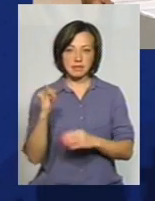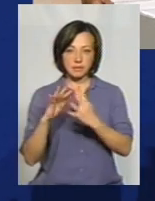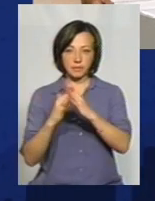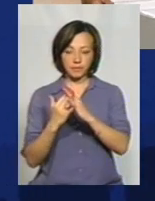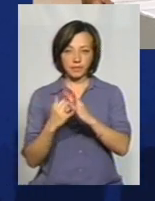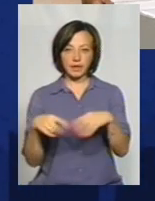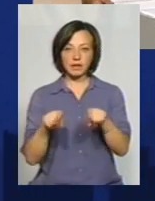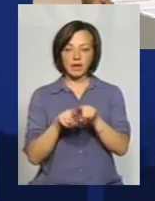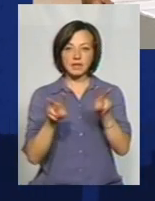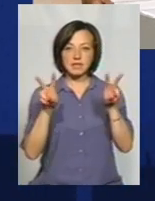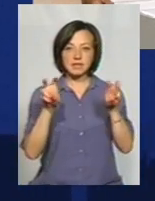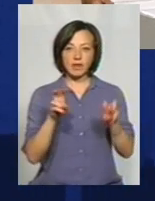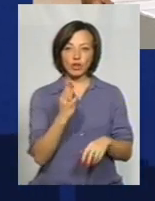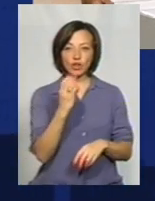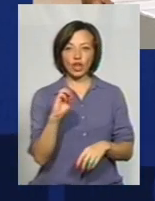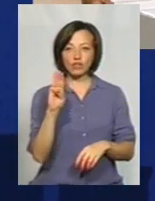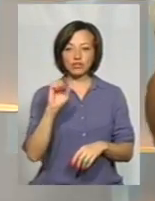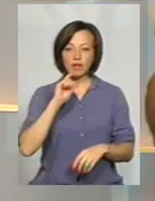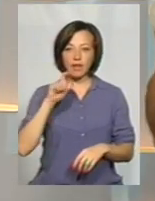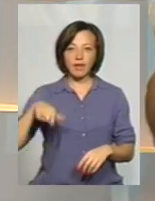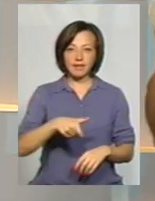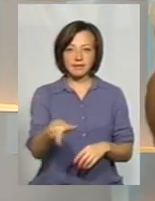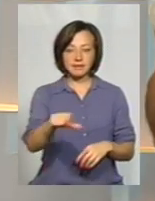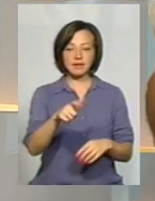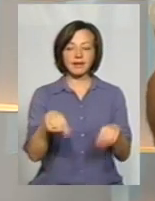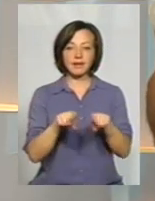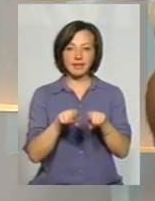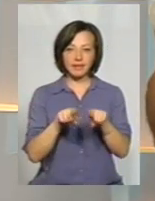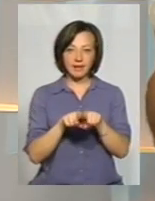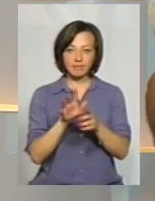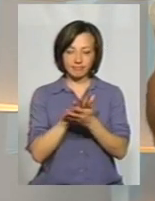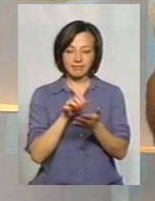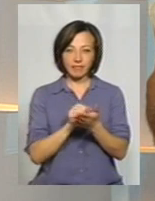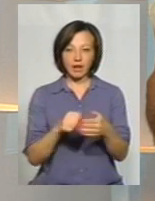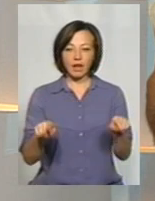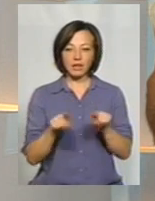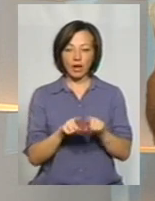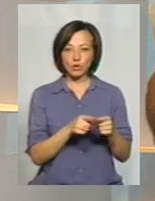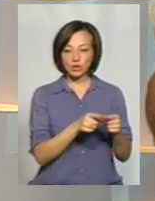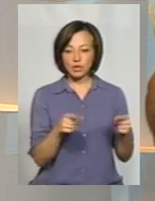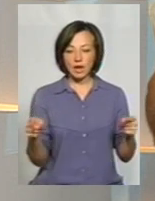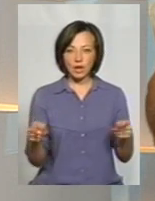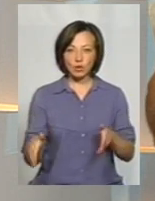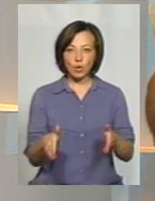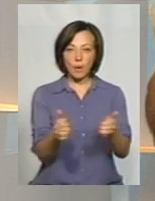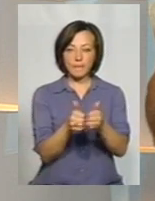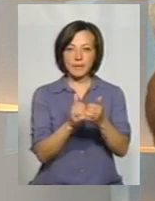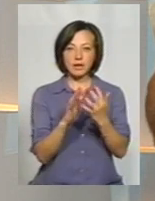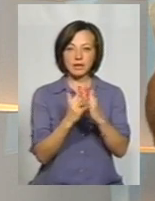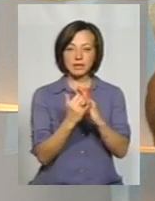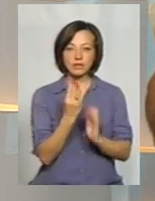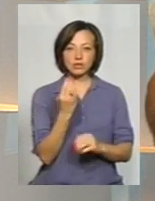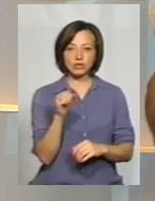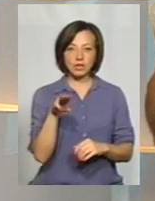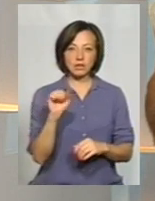так званий теж язик, як ми його називаємо, а також ділянка дороги біля населеного пункту Ашатава